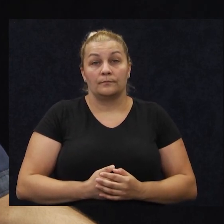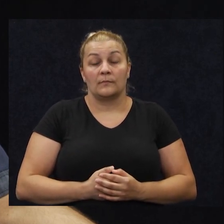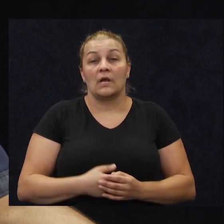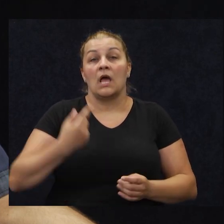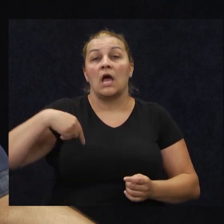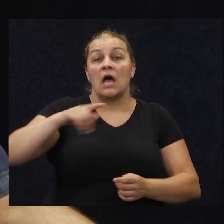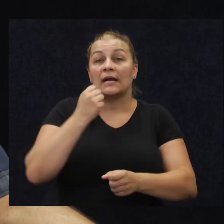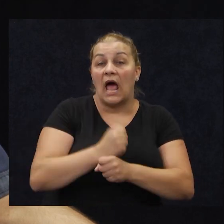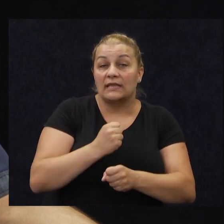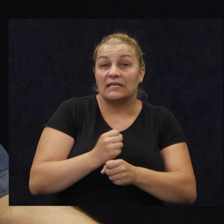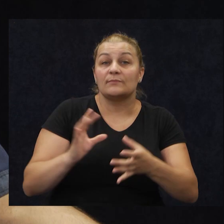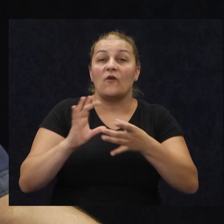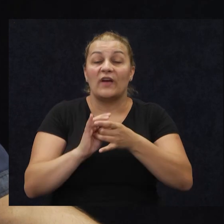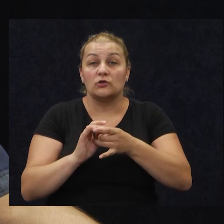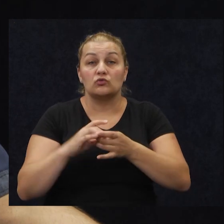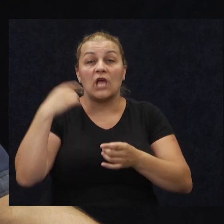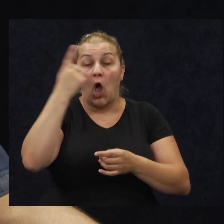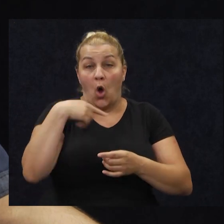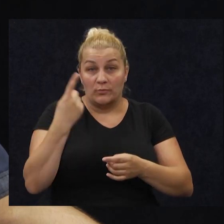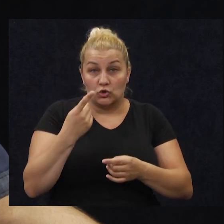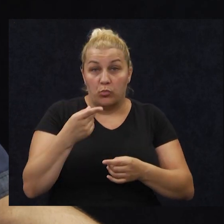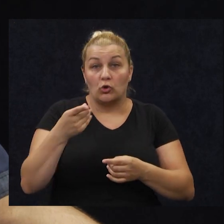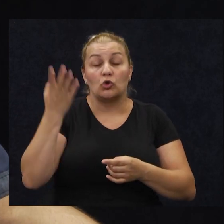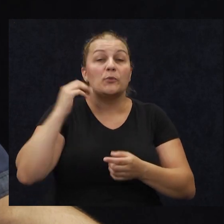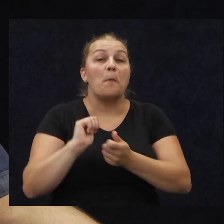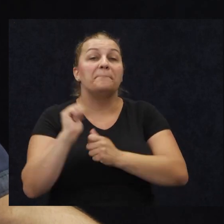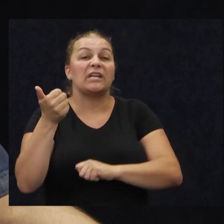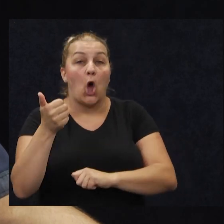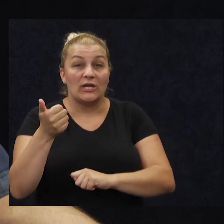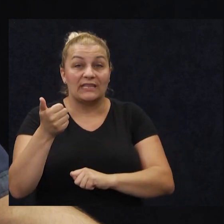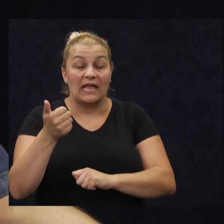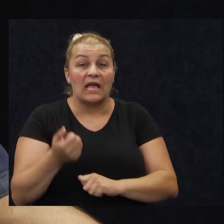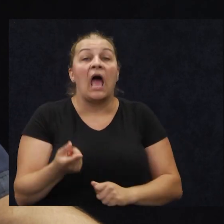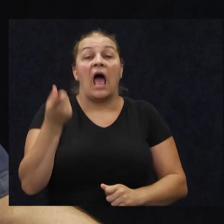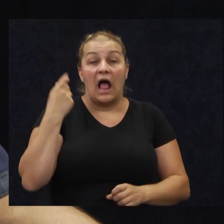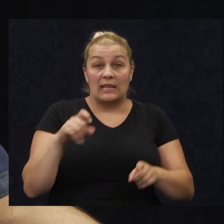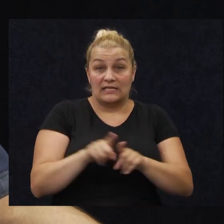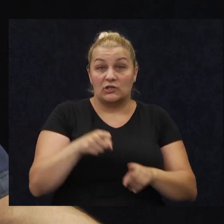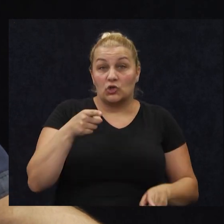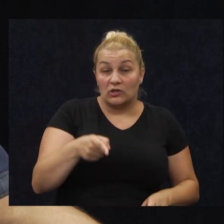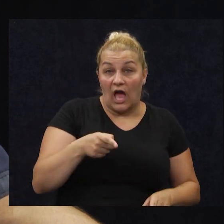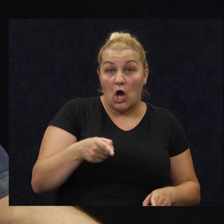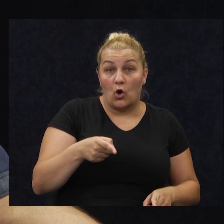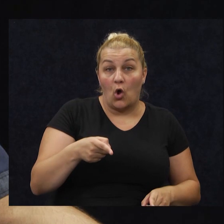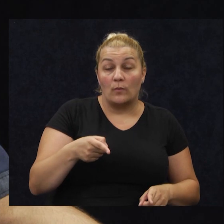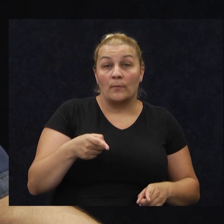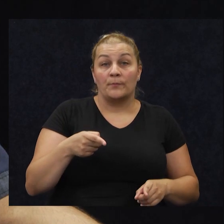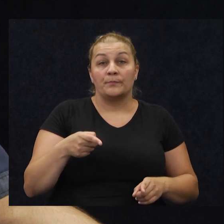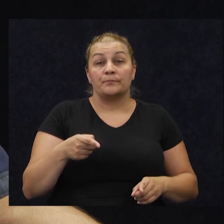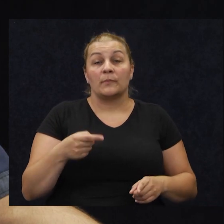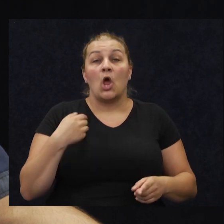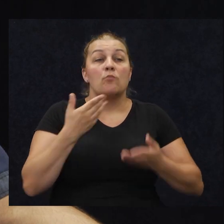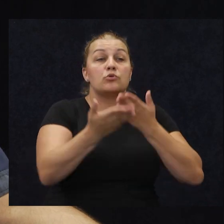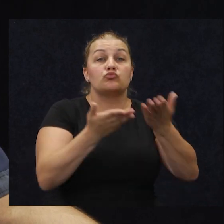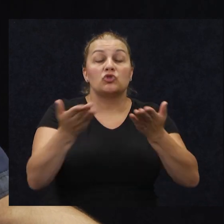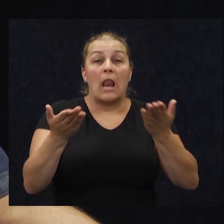Radili smo vezu za Omišku bojnu, to nam je bio prioritet. Ali isto tako, pružali